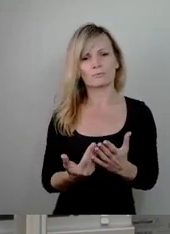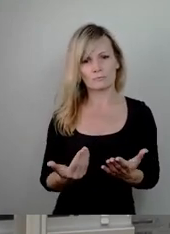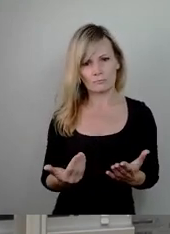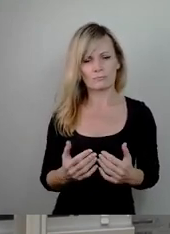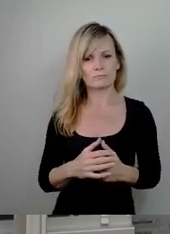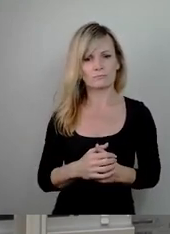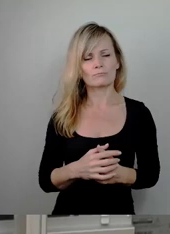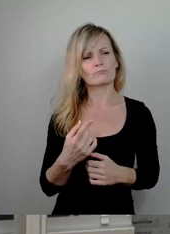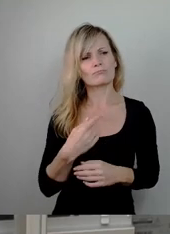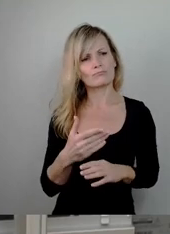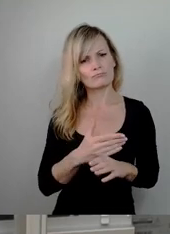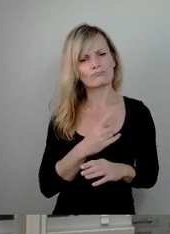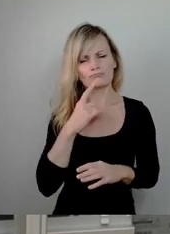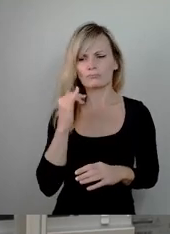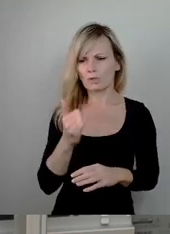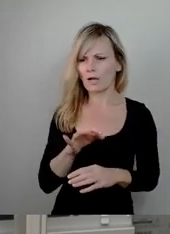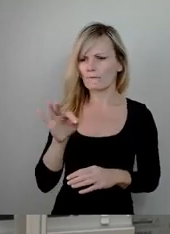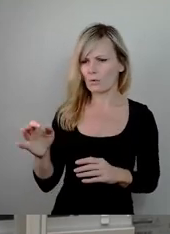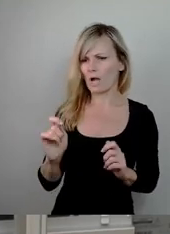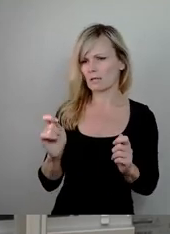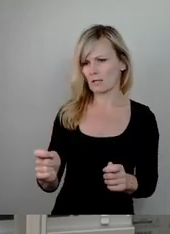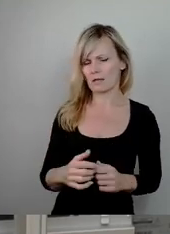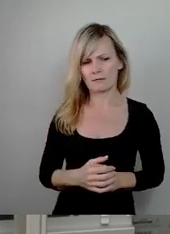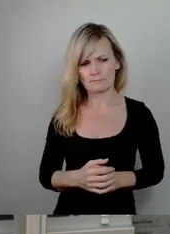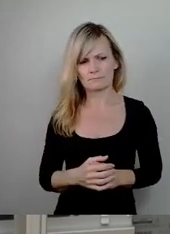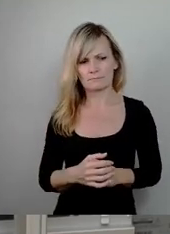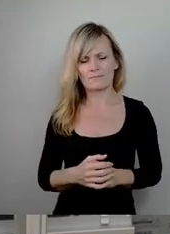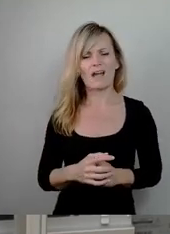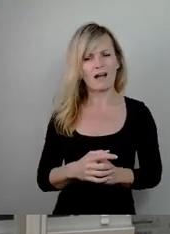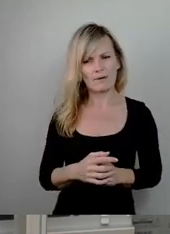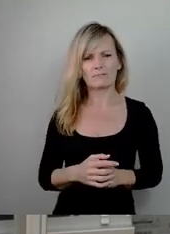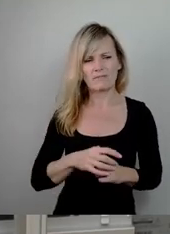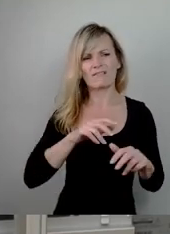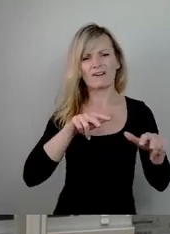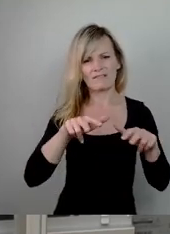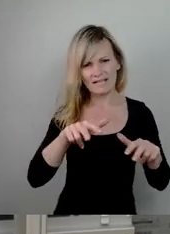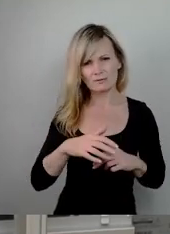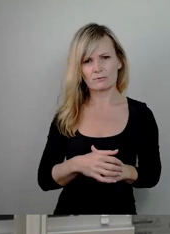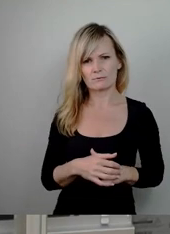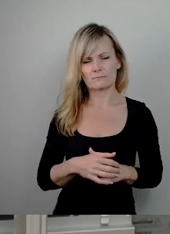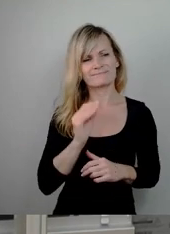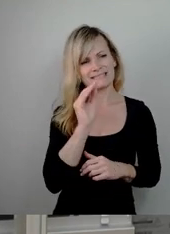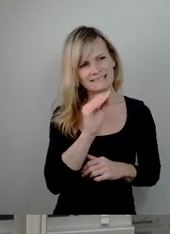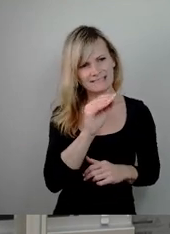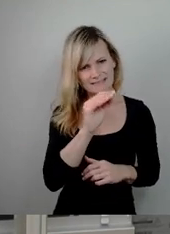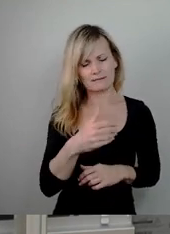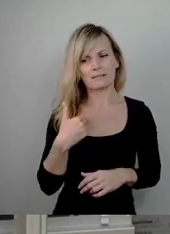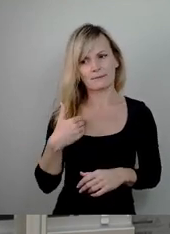gegenüber. Es ist jedoch immer ein wenig anstrengend, die Verwaltung zur Beförderung von etwas anzuhalten, was es schon gibt.